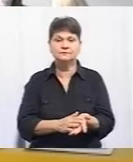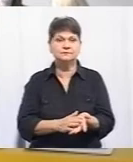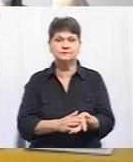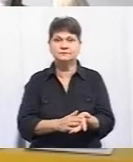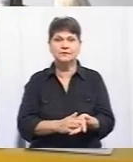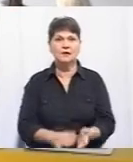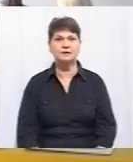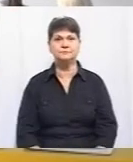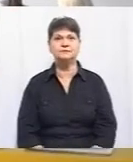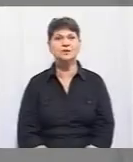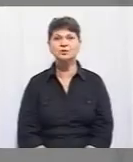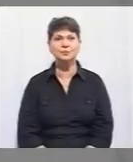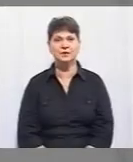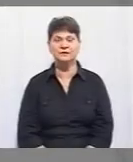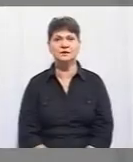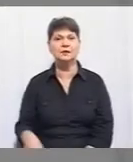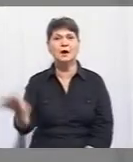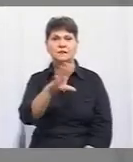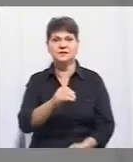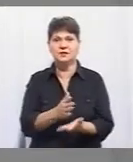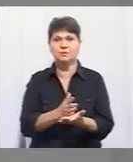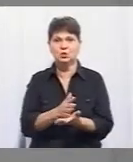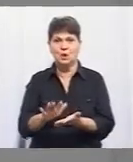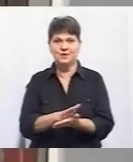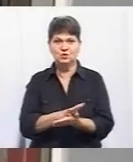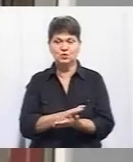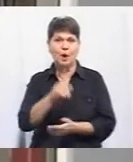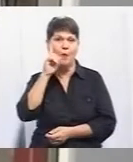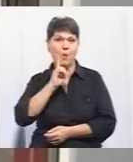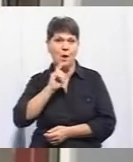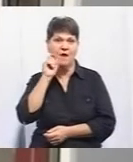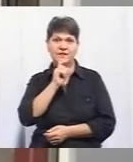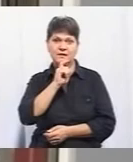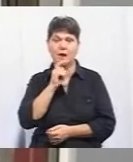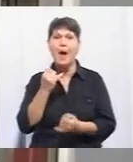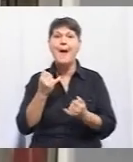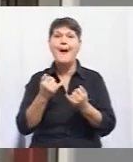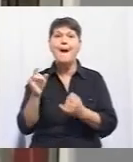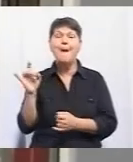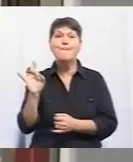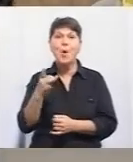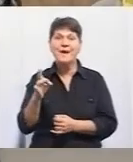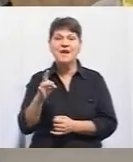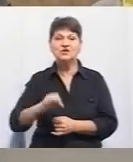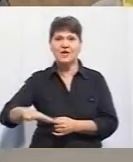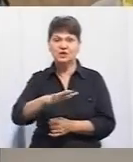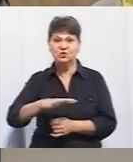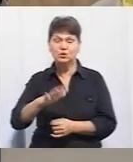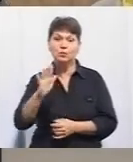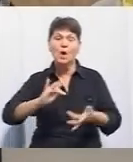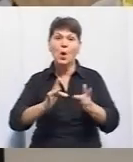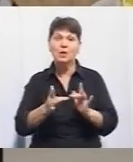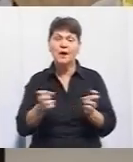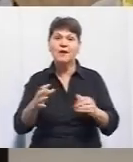нашого відвідувача. Усі послуги безкоштовні. Поки Вінниця у помаранчевій зоні, хаб працюватиме онлайн.